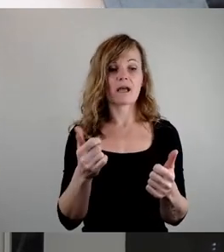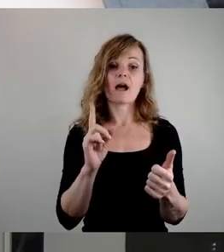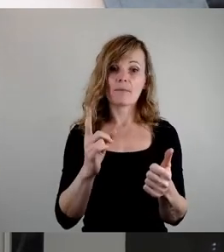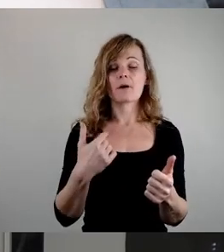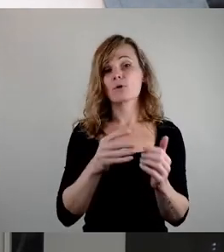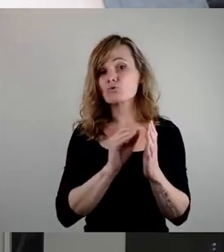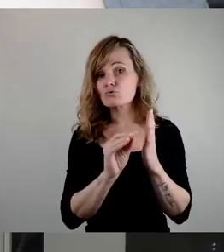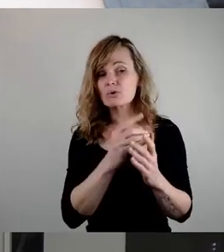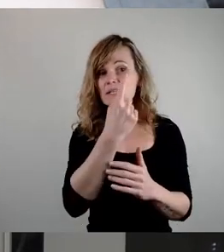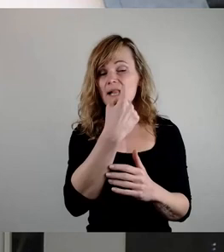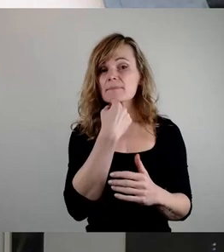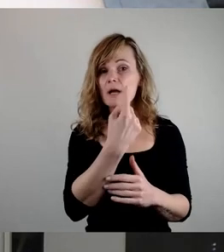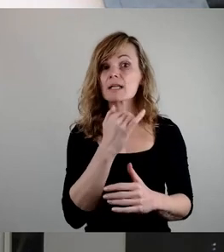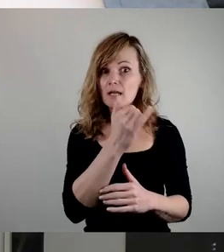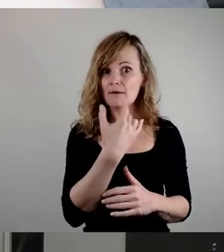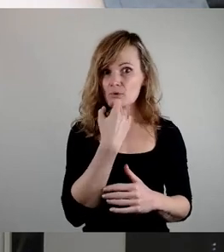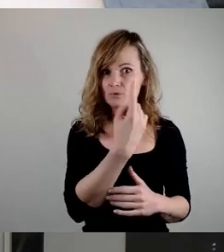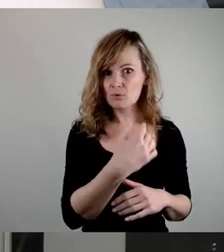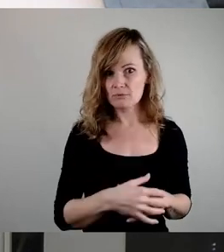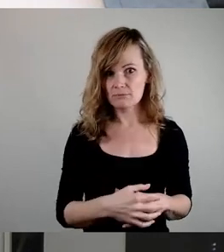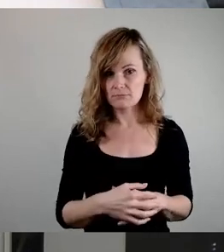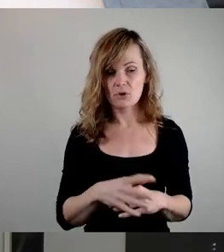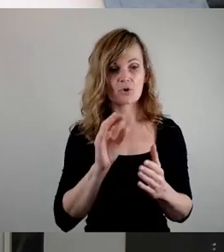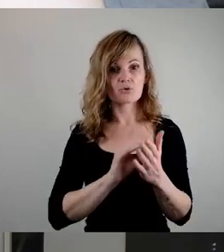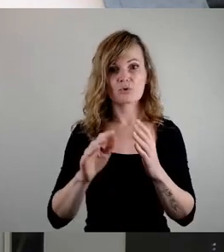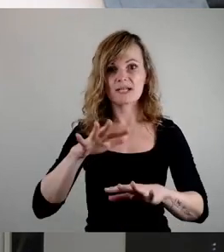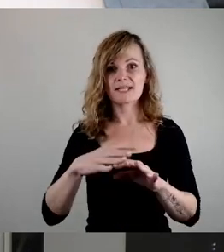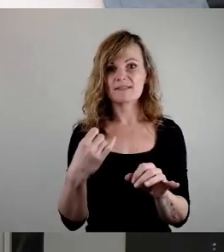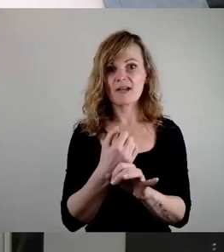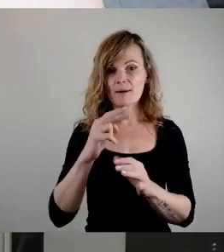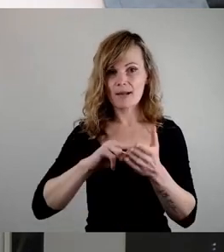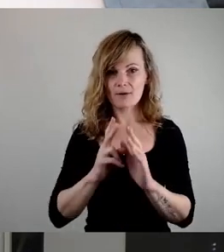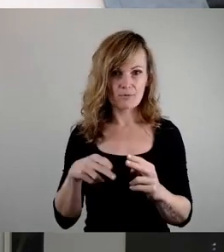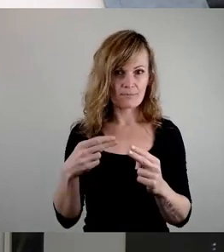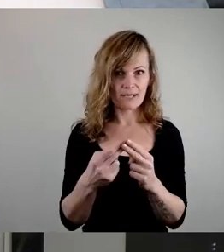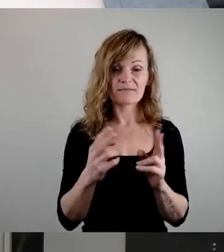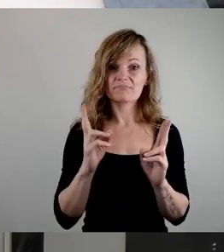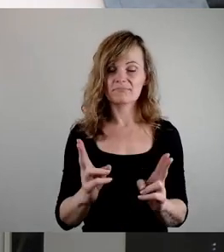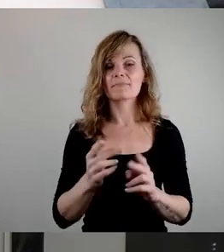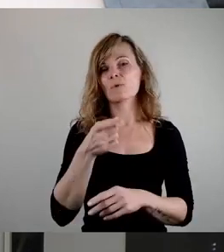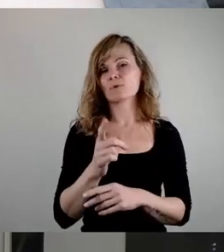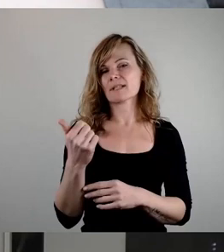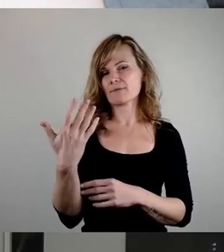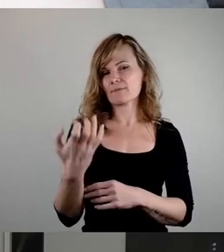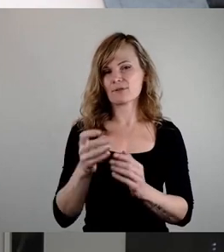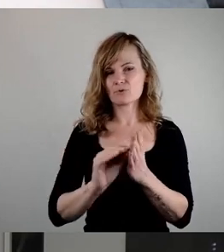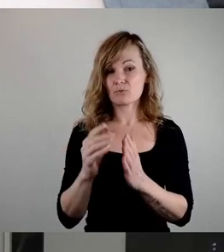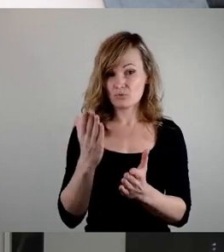Schulnetzplanung passt, dann würden wir auch zustimmen. Und das haben wir zum Beispiel bei der 151. Schule gemacht.